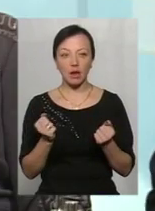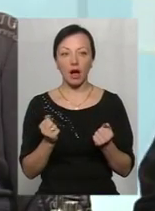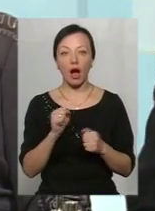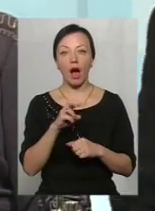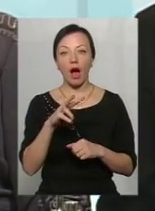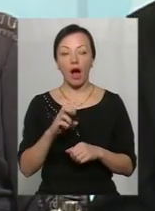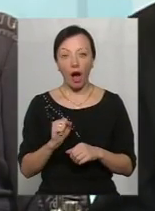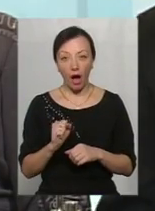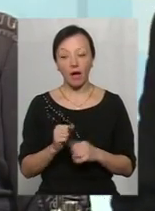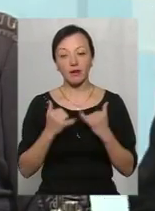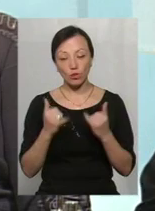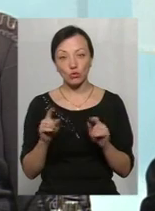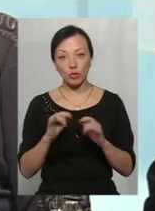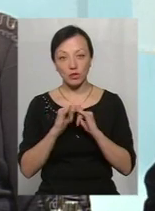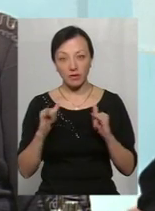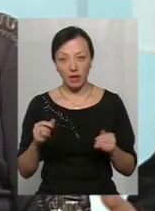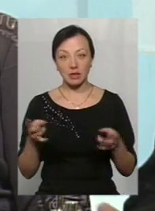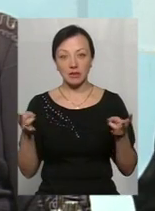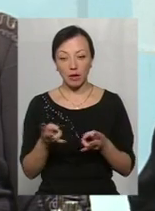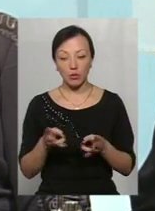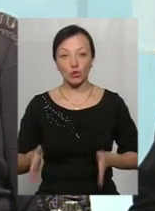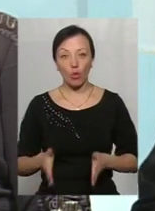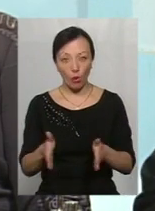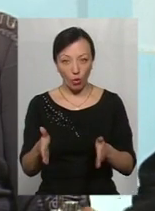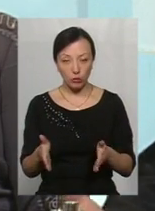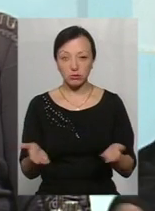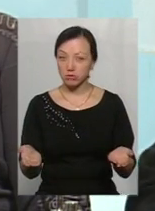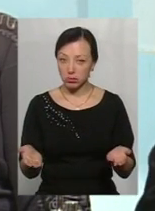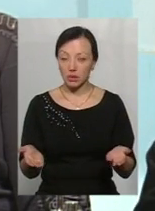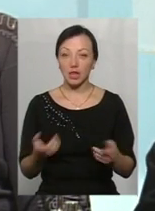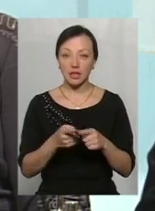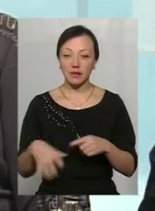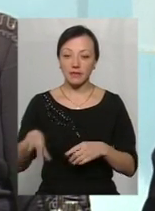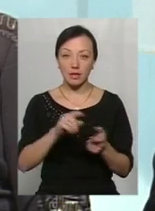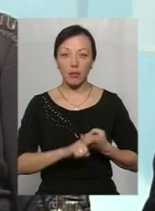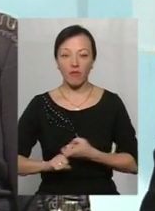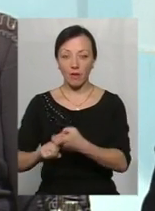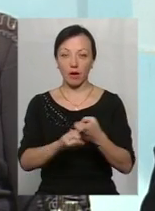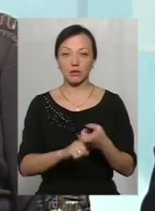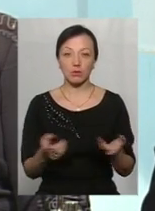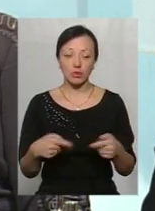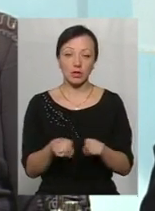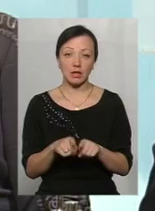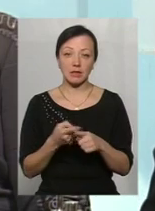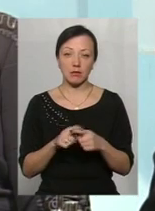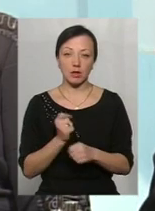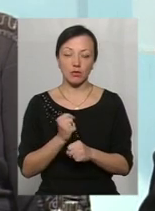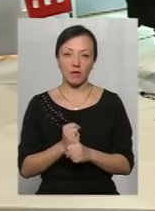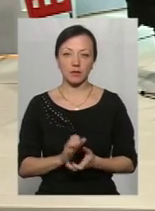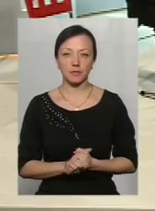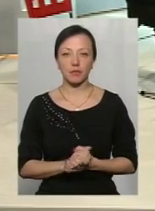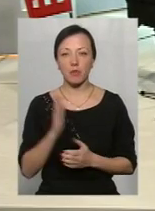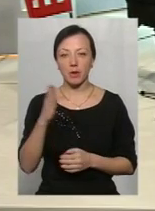Ну, а для того, щоб розвивалась туристична галузь, необхідно, щоб була дорога. Ну, відповідно, це все воно пов'язано. Ну, так от, над тим і будемо працювати.